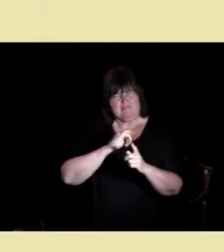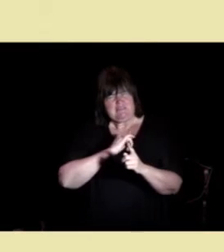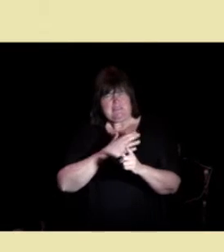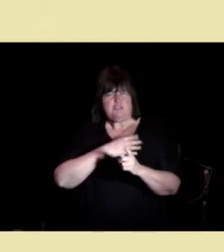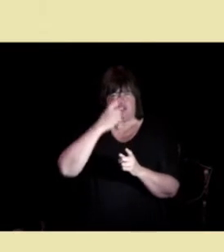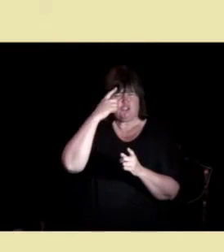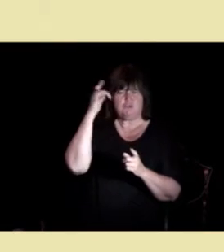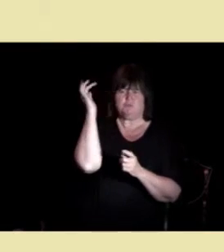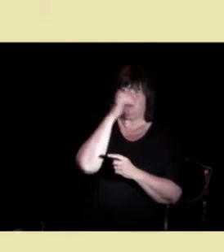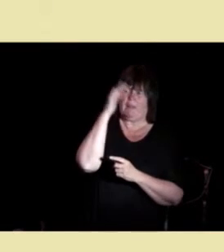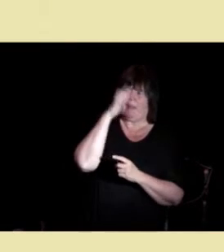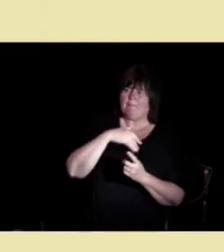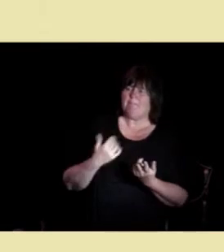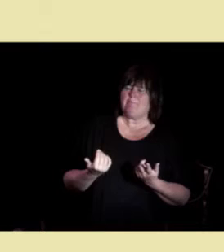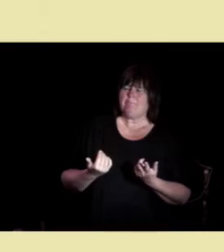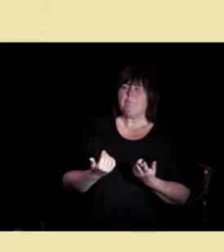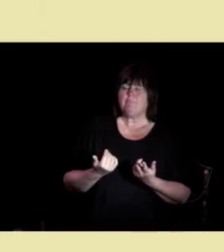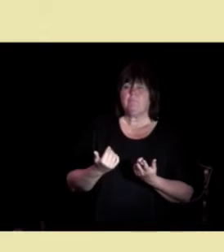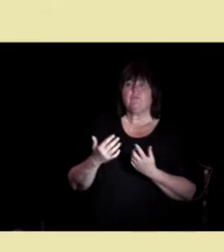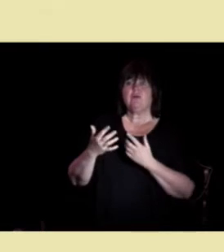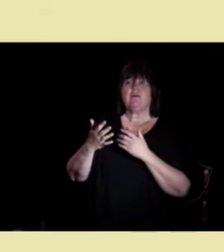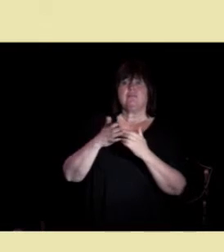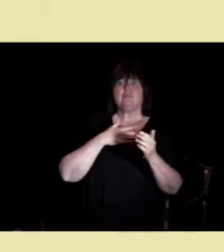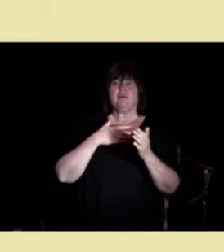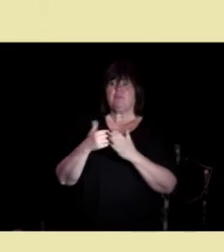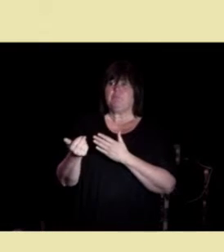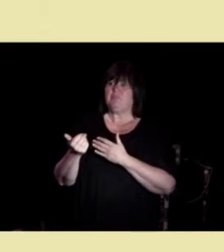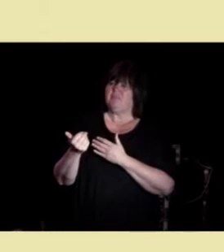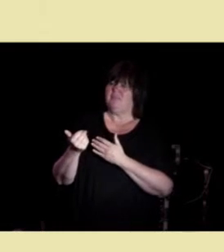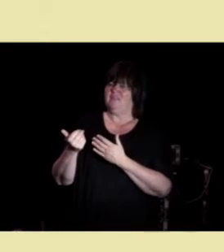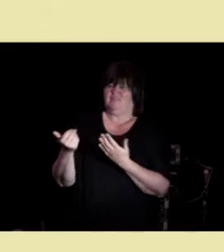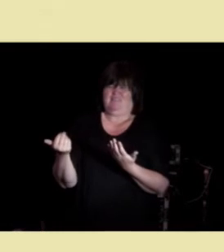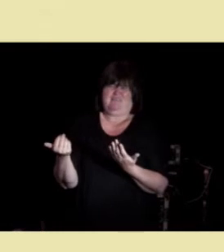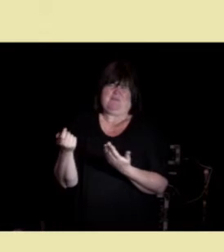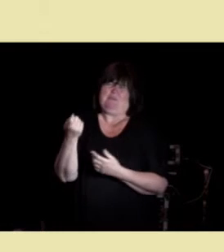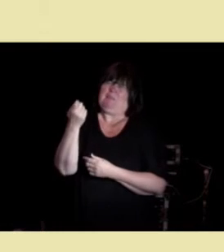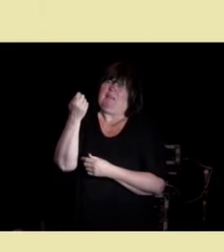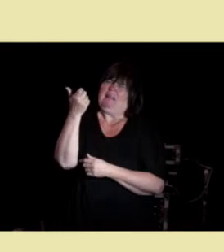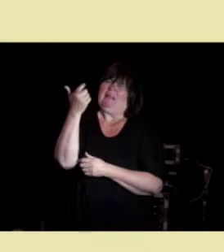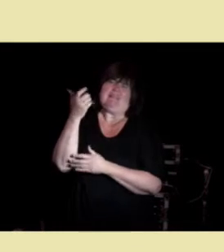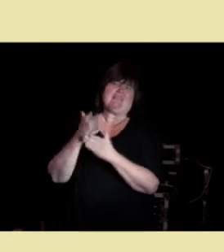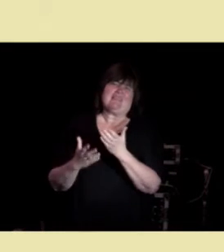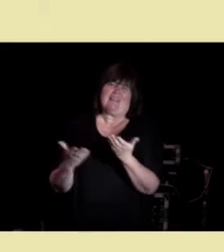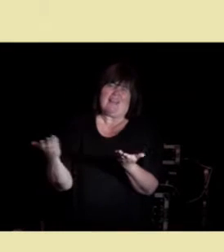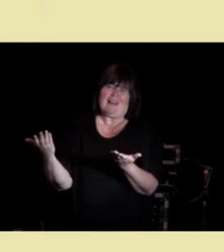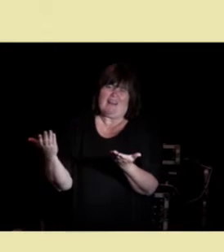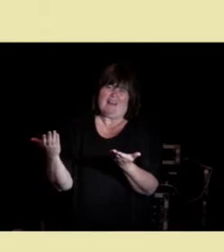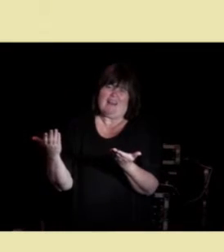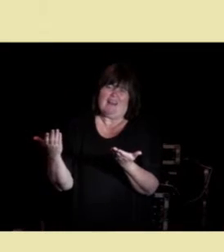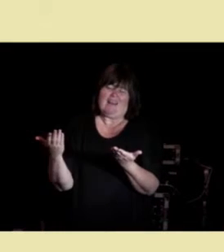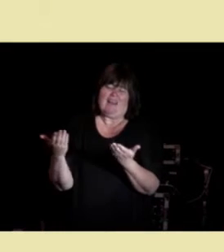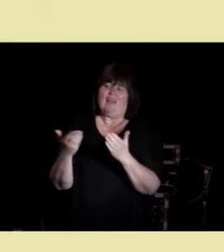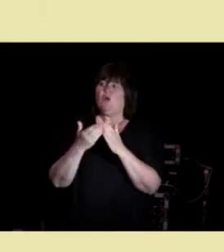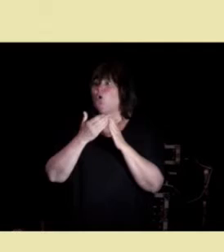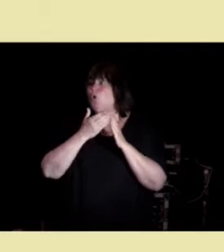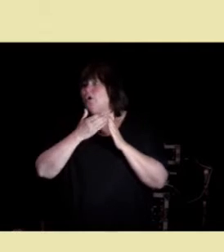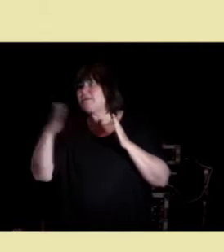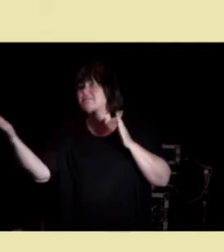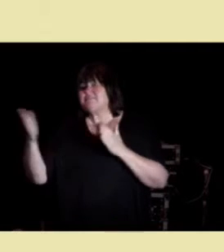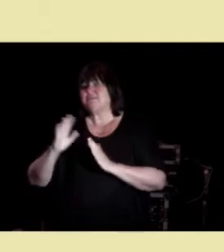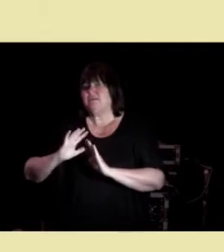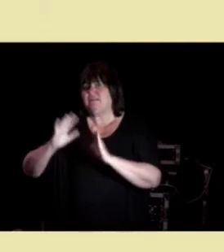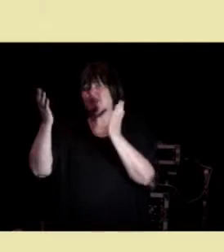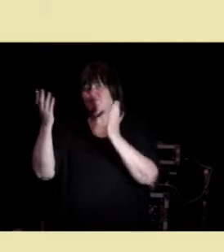problemer, så står terapien for en forsvinnende liten del av det. Og så er resten av livet mye